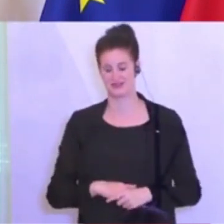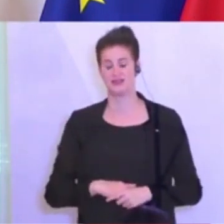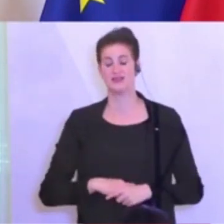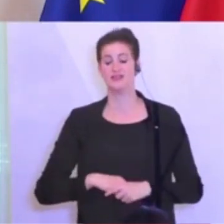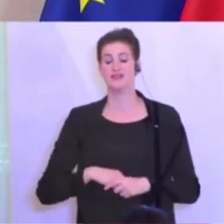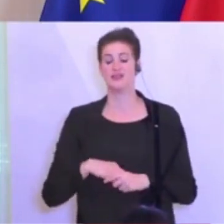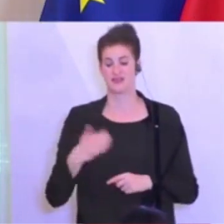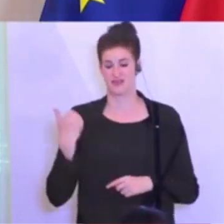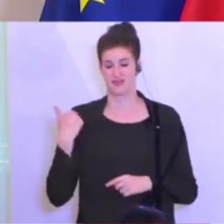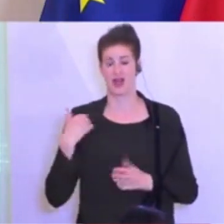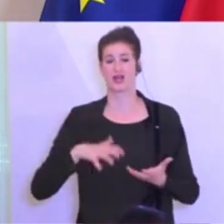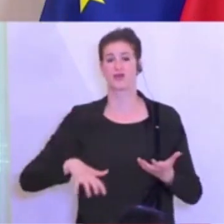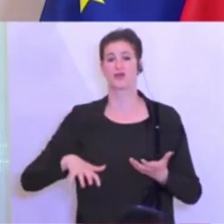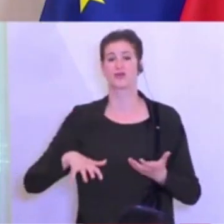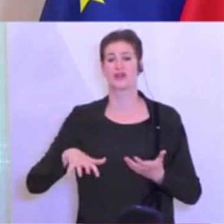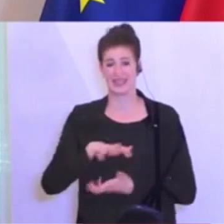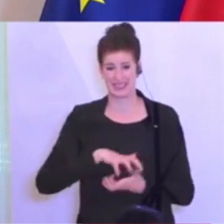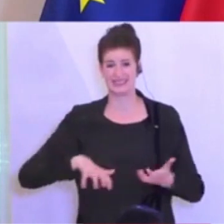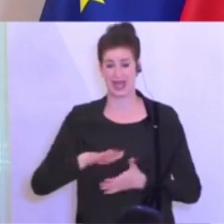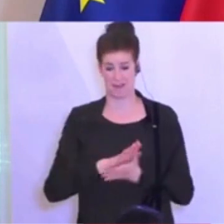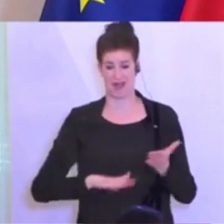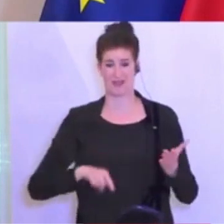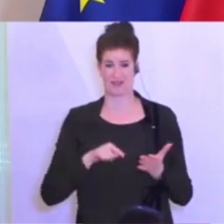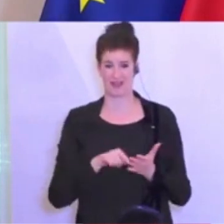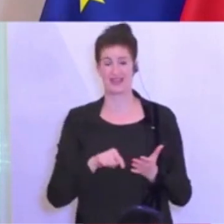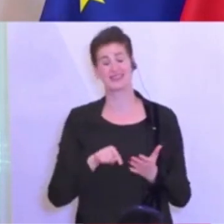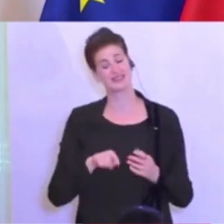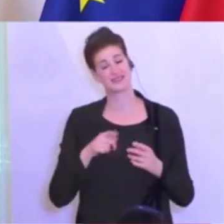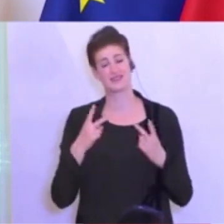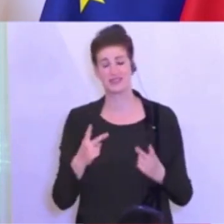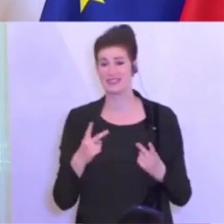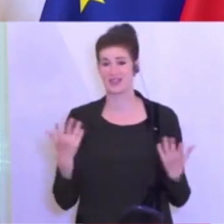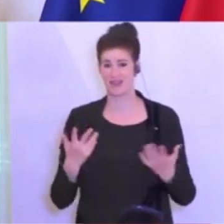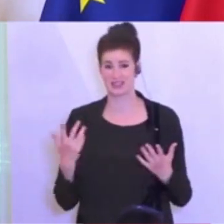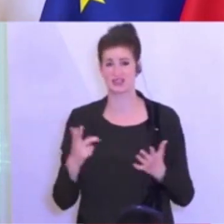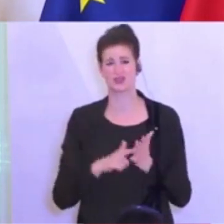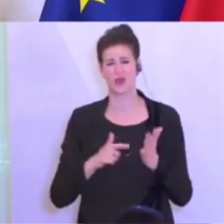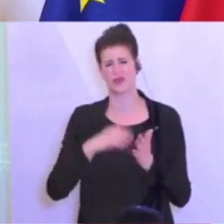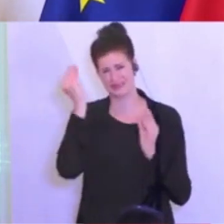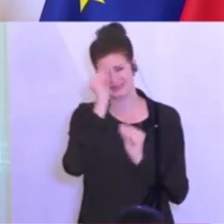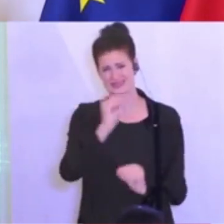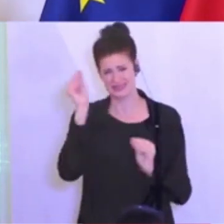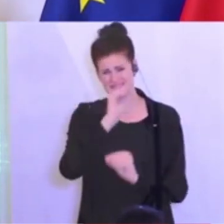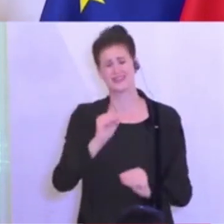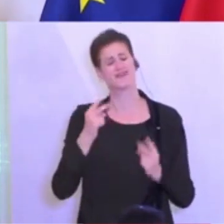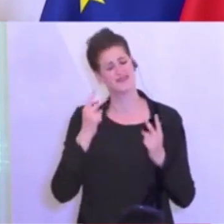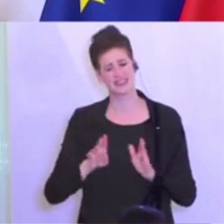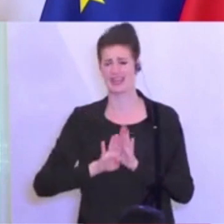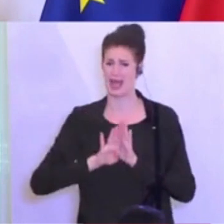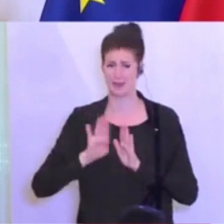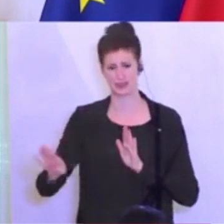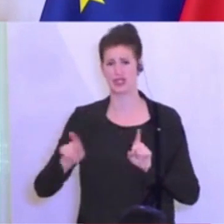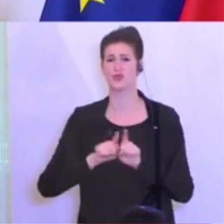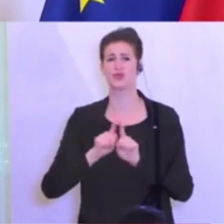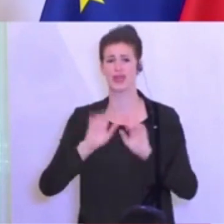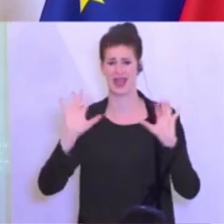der Coronavirus-Krise aber so oft erwähnt worden ist, bleibt weiterhin lebensnotwendig, sage ich jetzt einmal, damit wir die Infektionsketten durchbrechen. Das ist